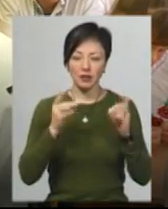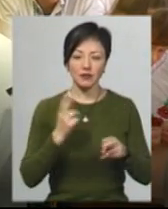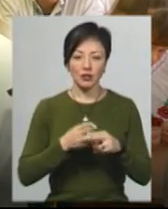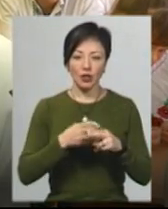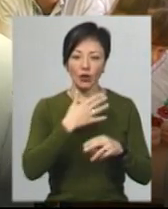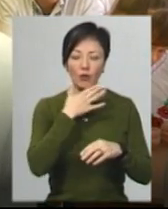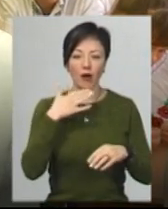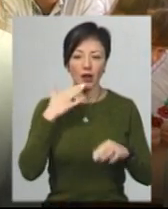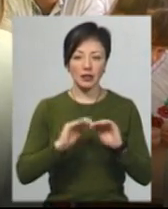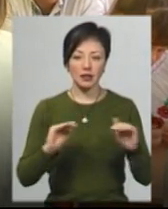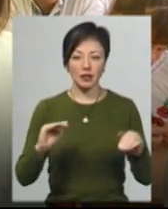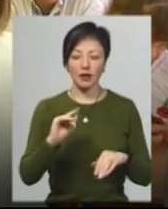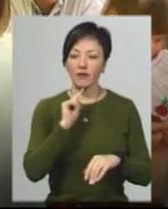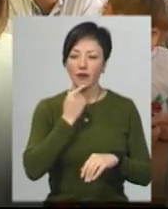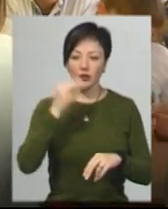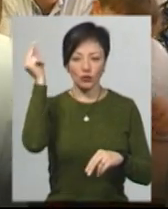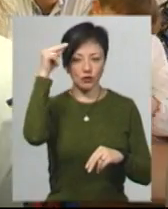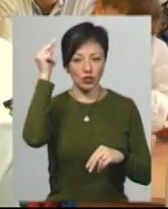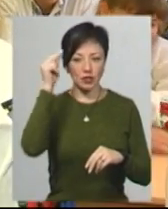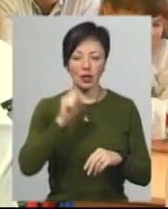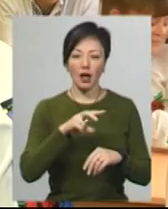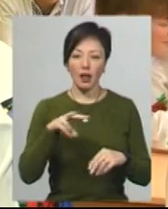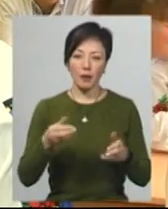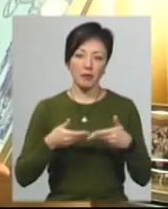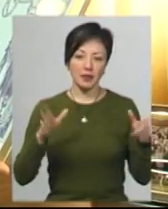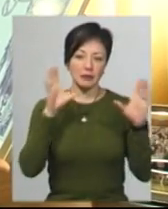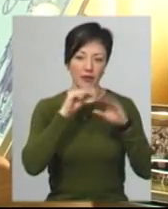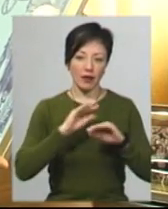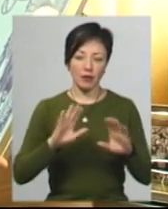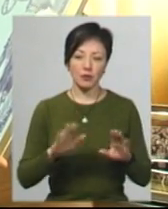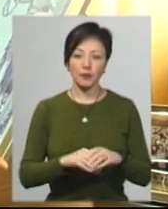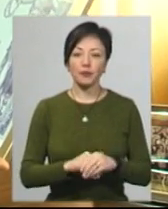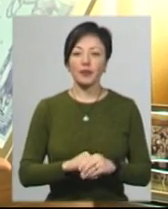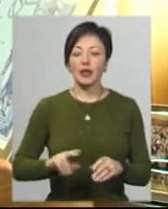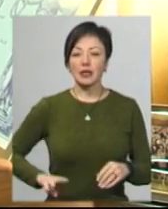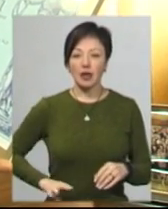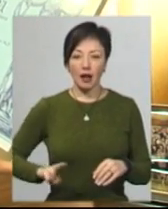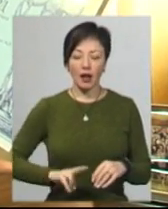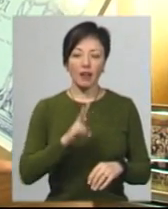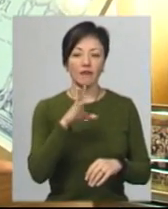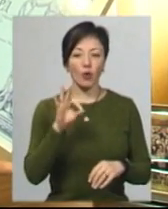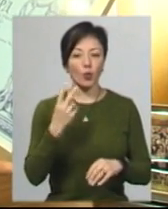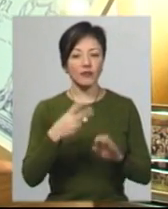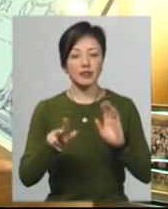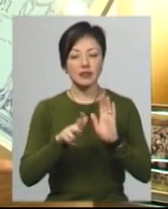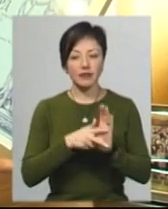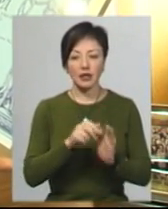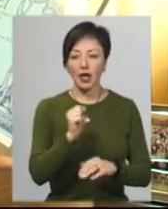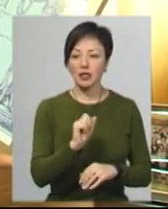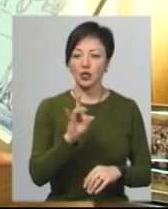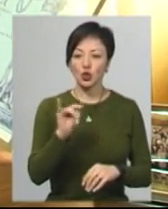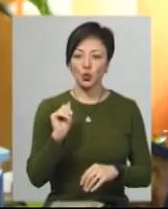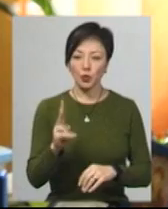велика кількість дітей, важко вчитися, але ми якось справляємось. Директор навчально-виховного об'єднання номер 28 Андрій